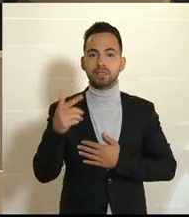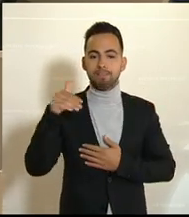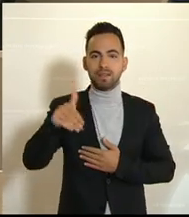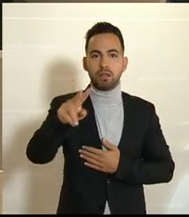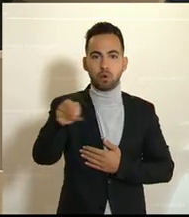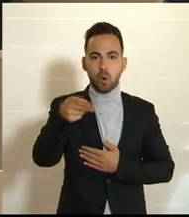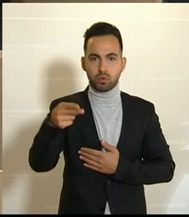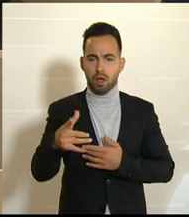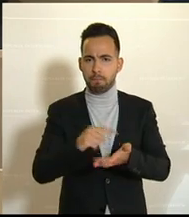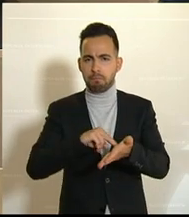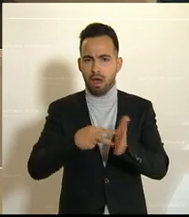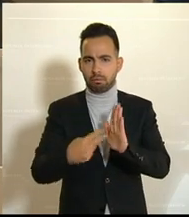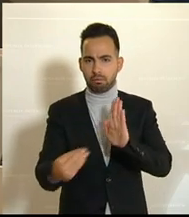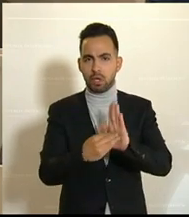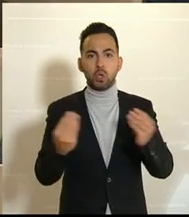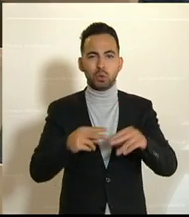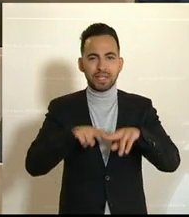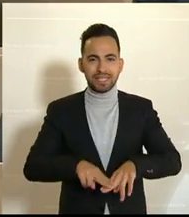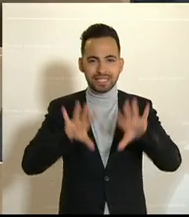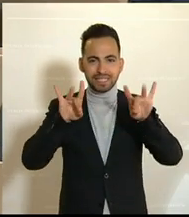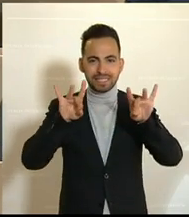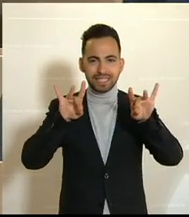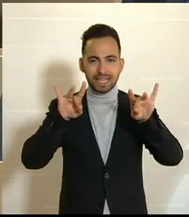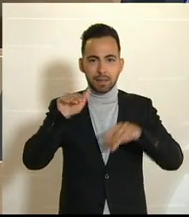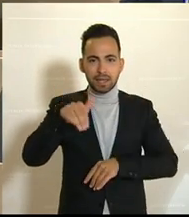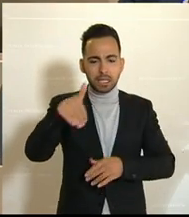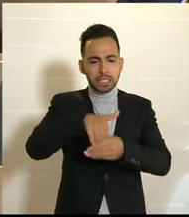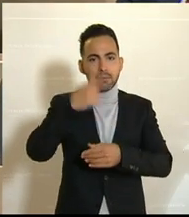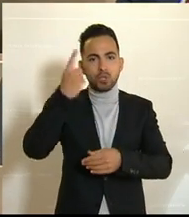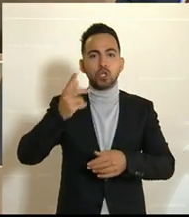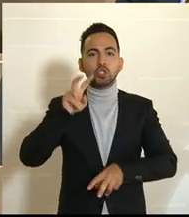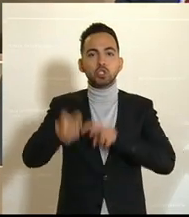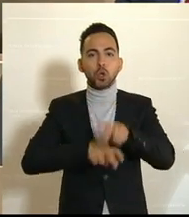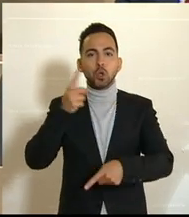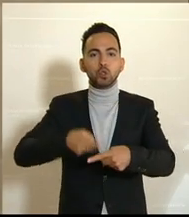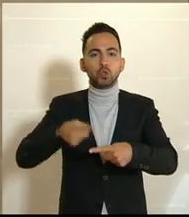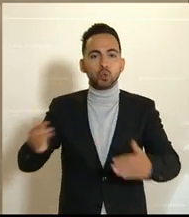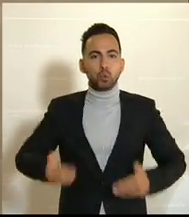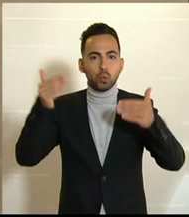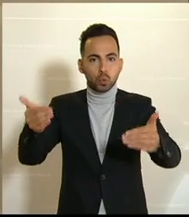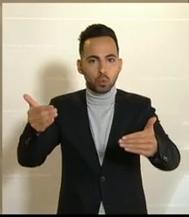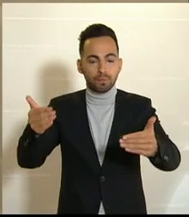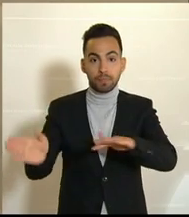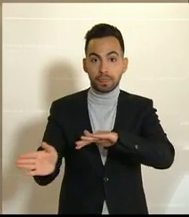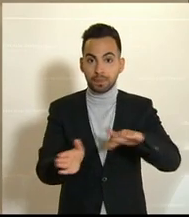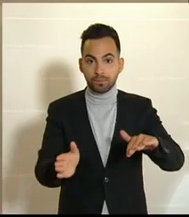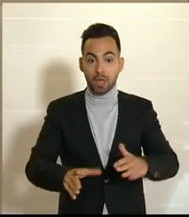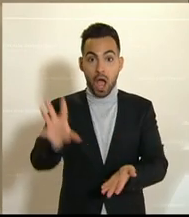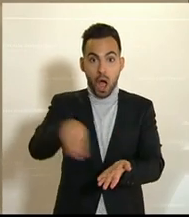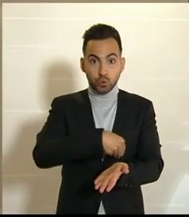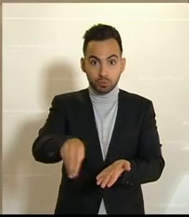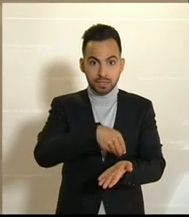Euro vorgesehen, weil die anderen 10 Milliarden sind Steuerstundungen in diesem Bereich. Die Auszahlungen werden im Sinne der